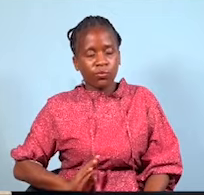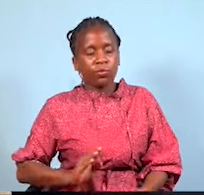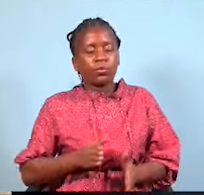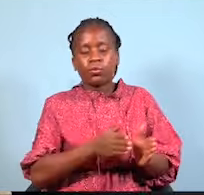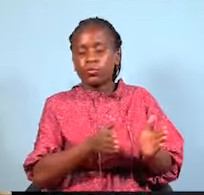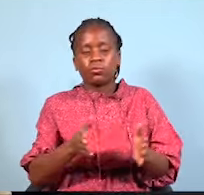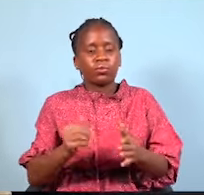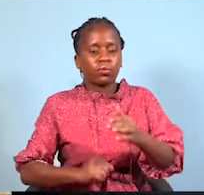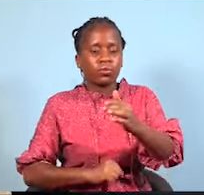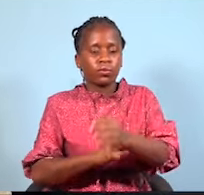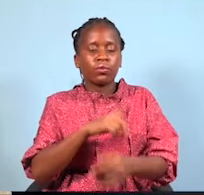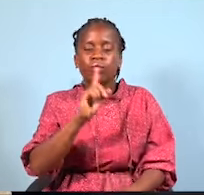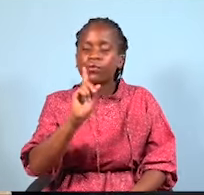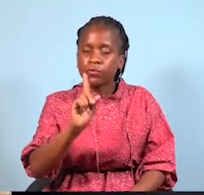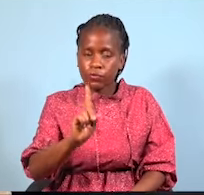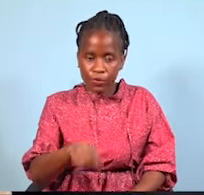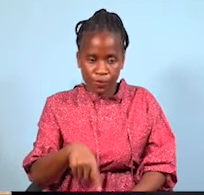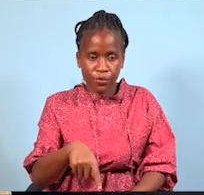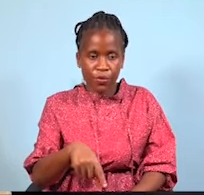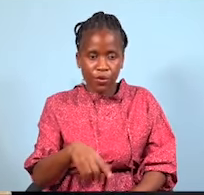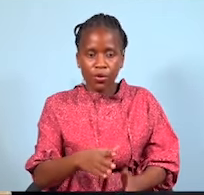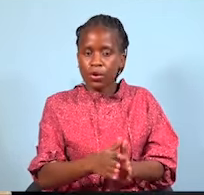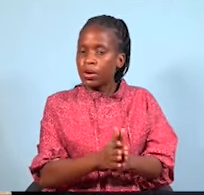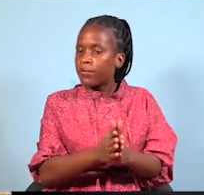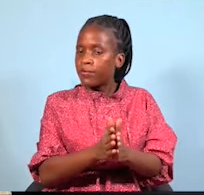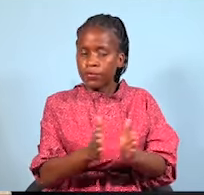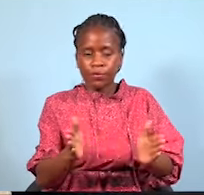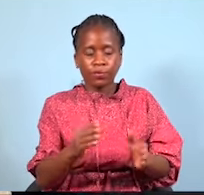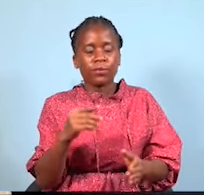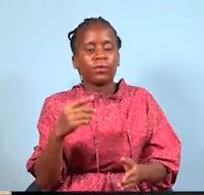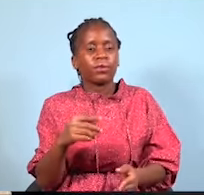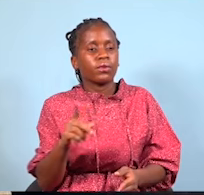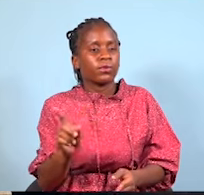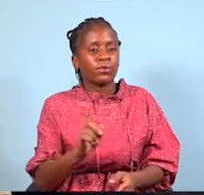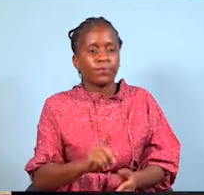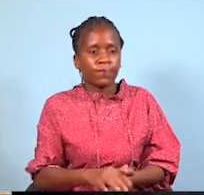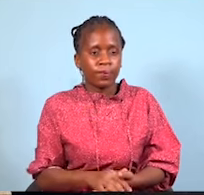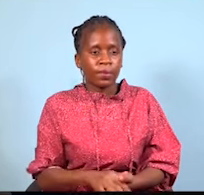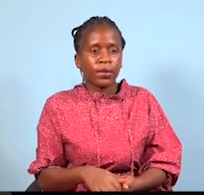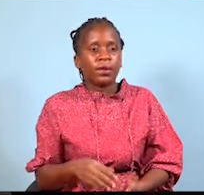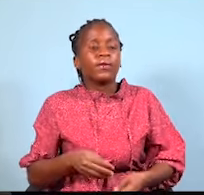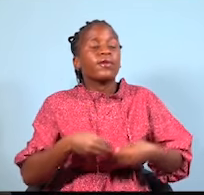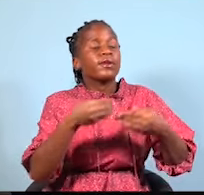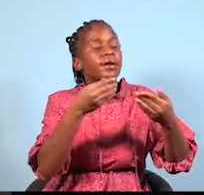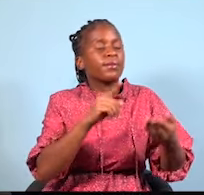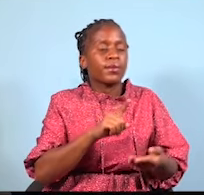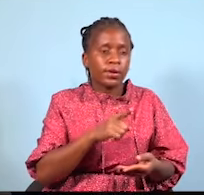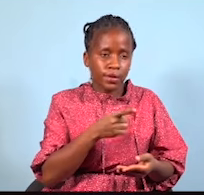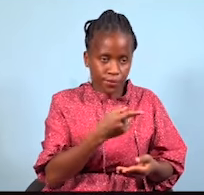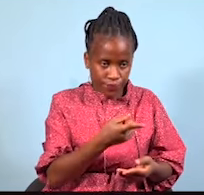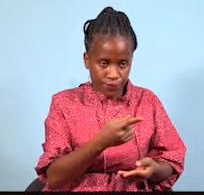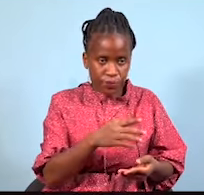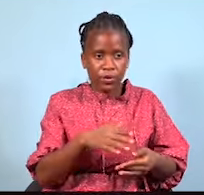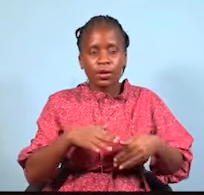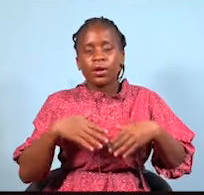kutuwa support vipo. Siyoko ukuba, lakini vipo. Hila sasa, vinatoa kwa nani? Na ni kwa sababu kama kuliposema, sasa, hakuna